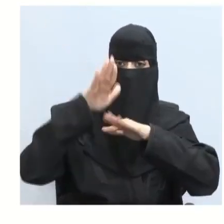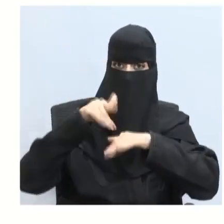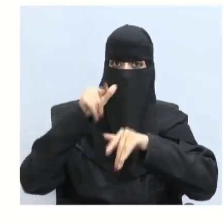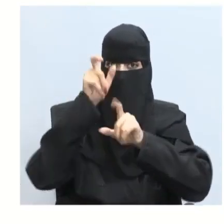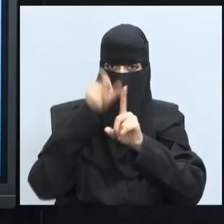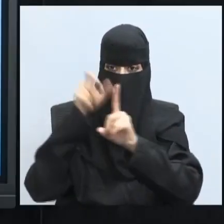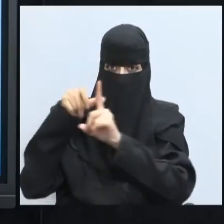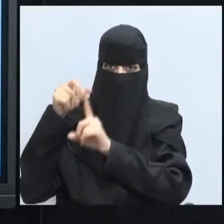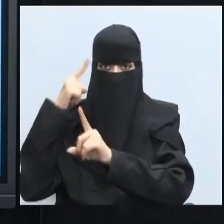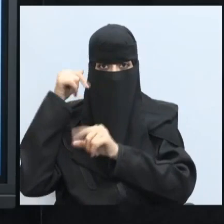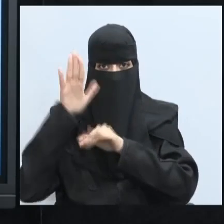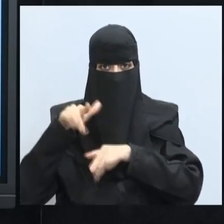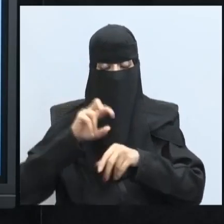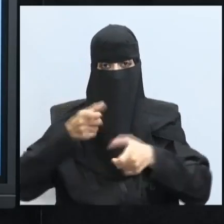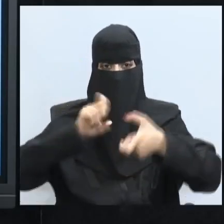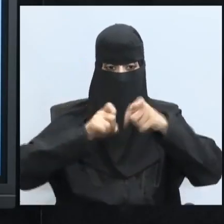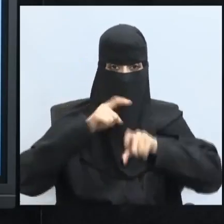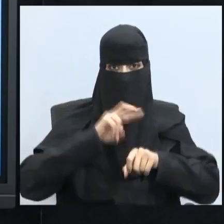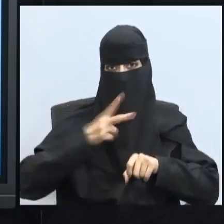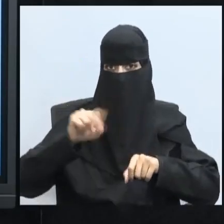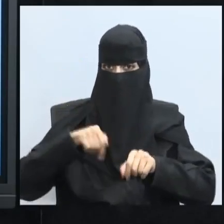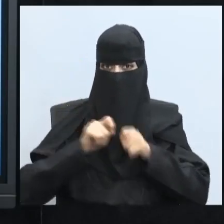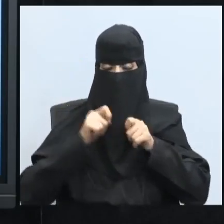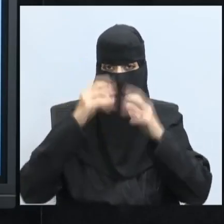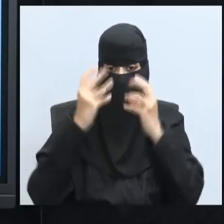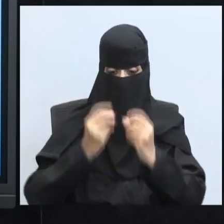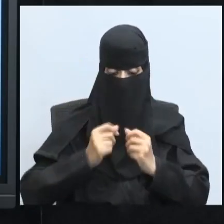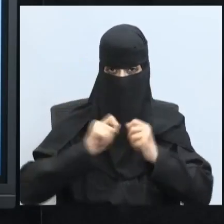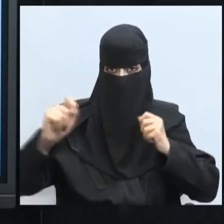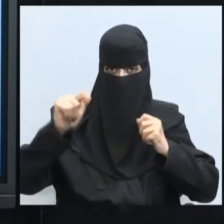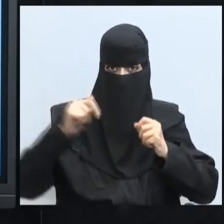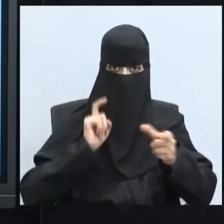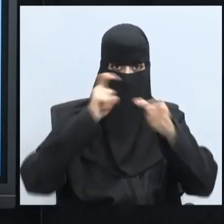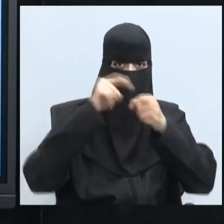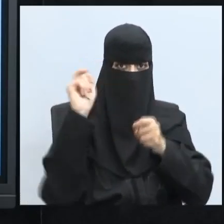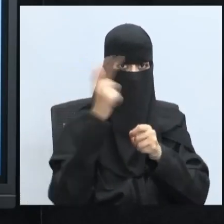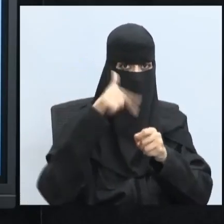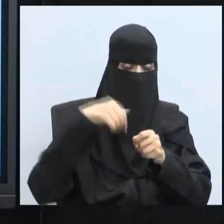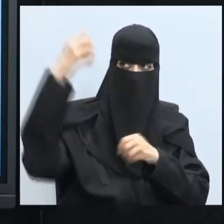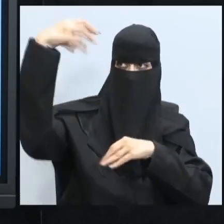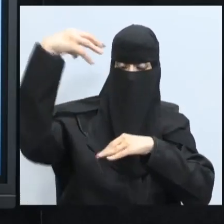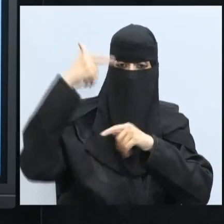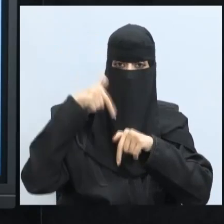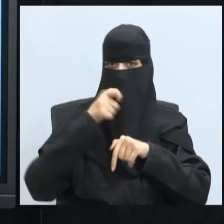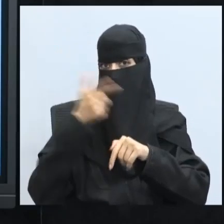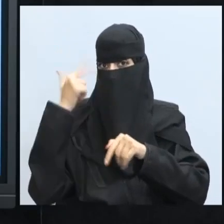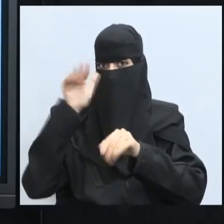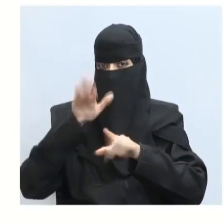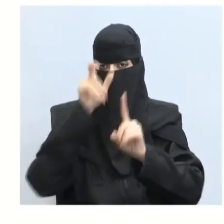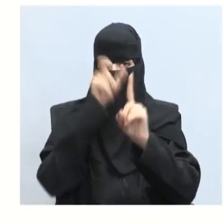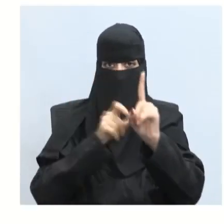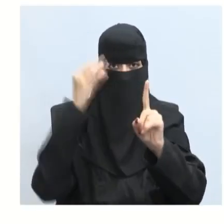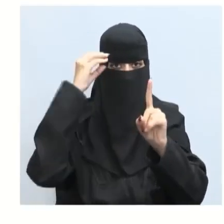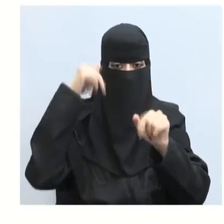العلماء أجروا العديد من التجارب والقياسات للوصول إلى سرعة الضوء كان من ضمنهم